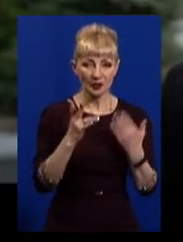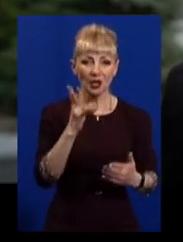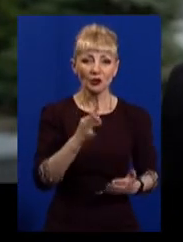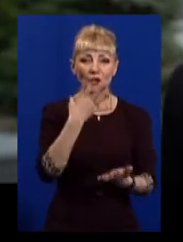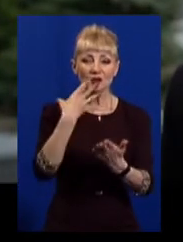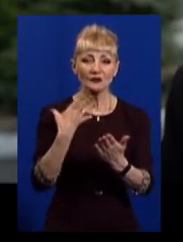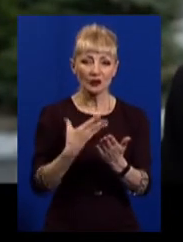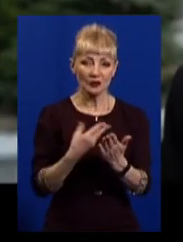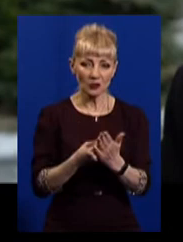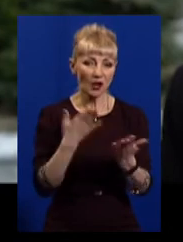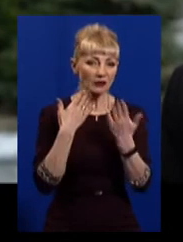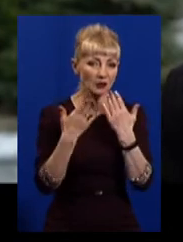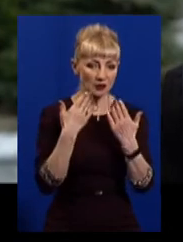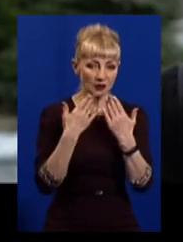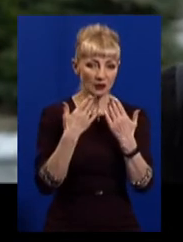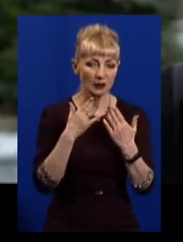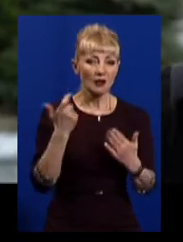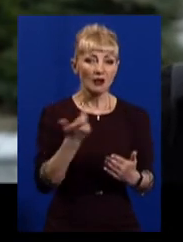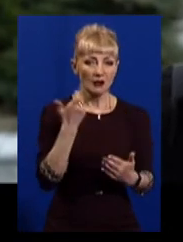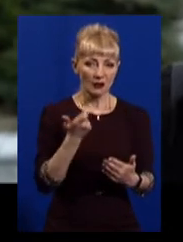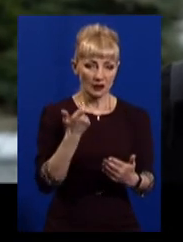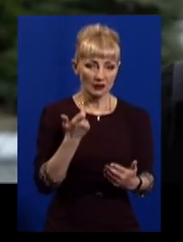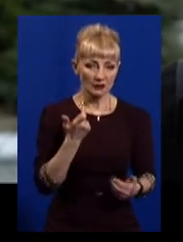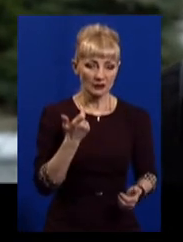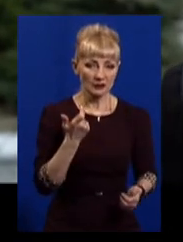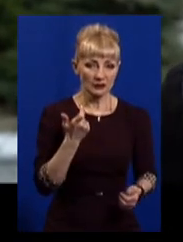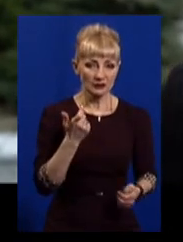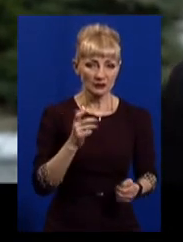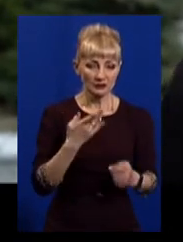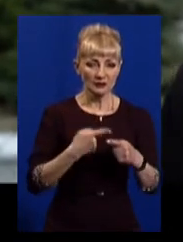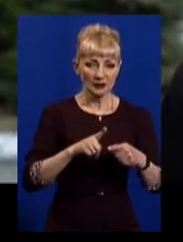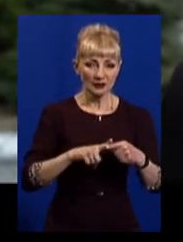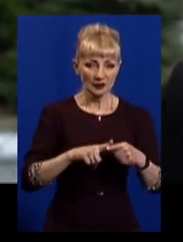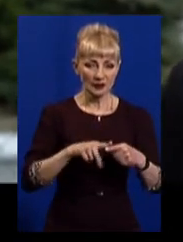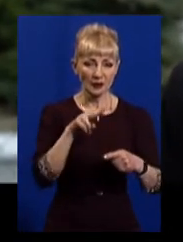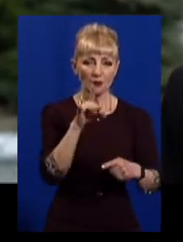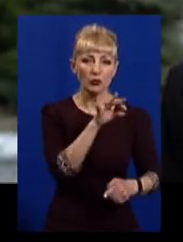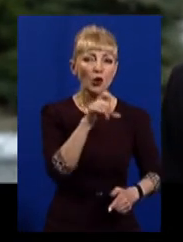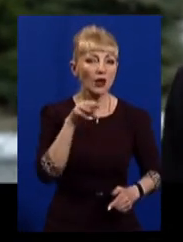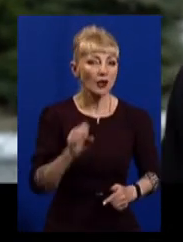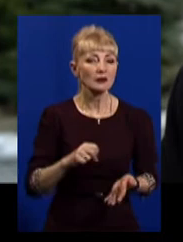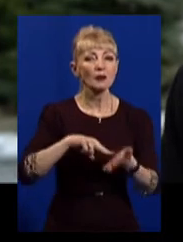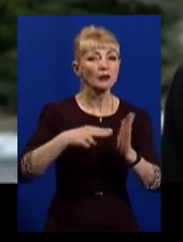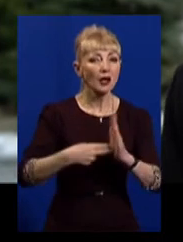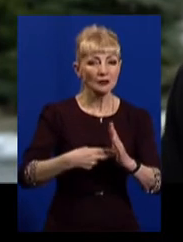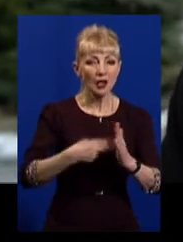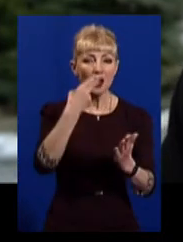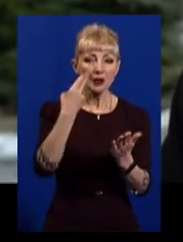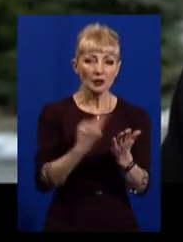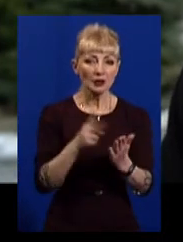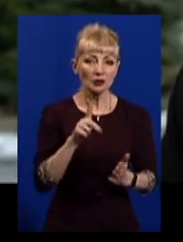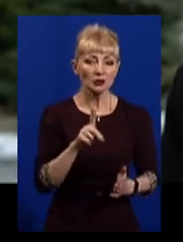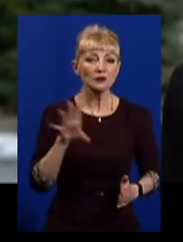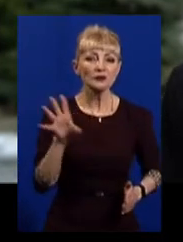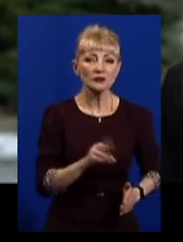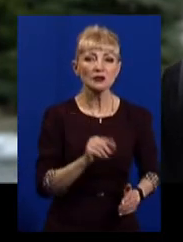відношення харківці до цього проєкту, плану показали, що всі вони